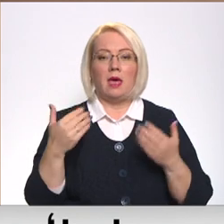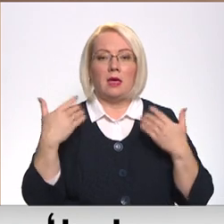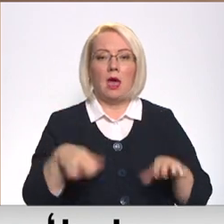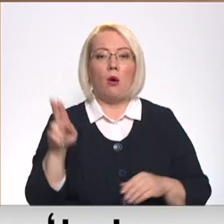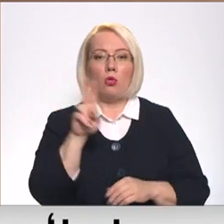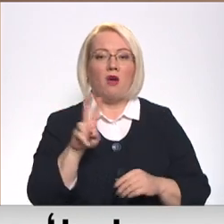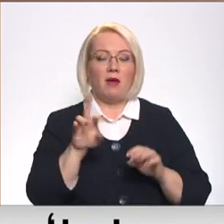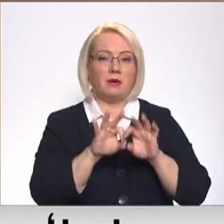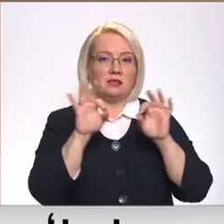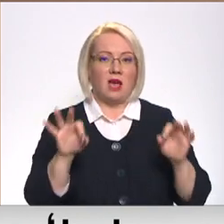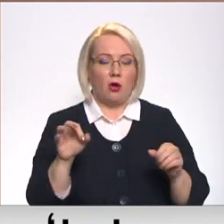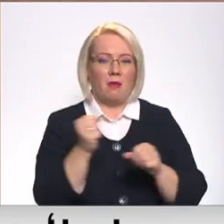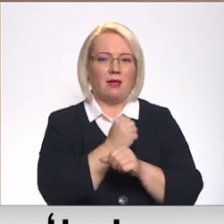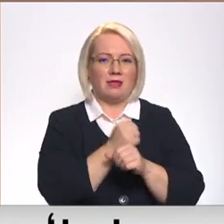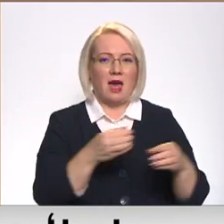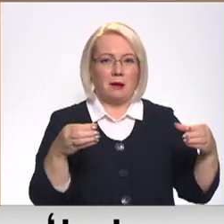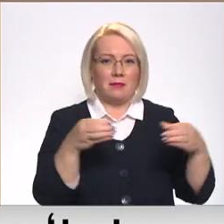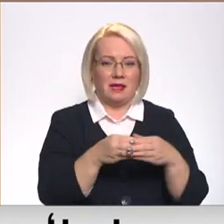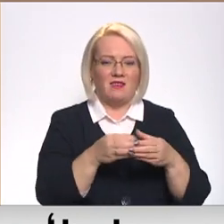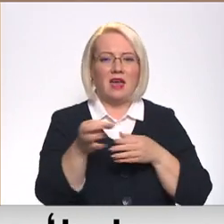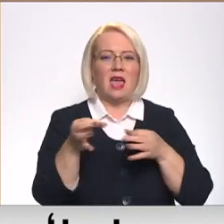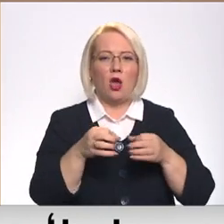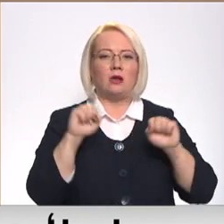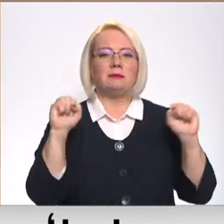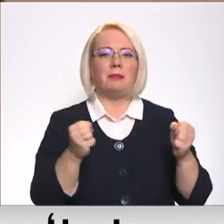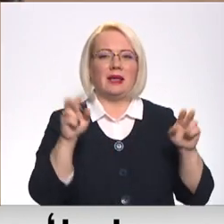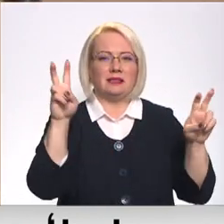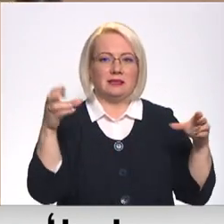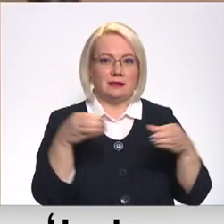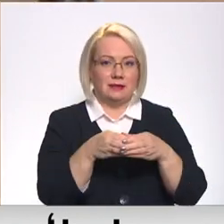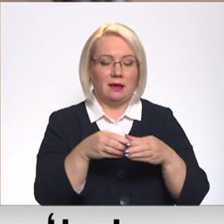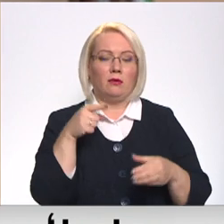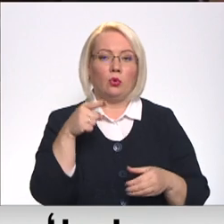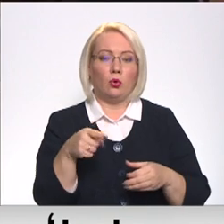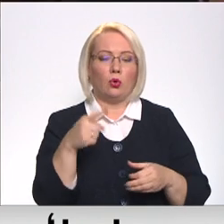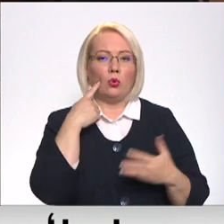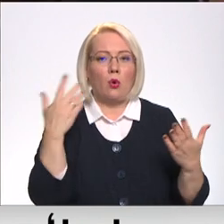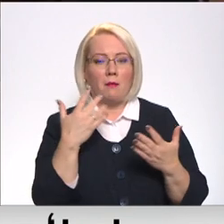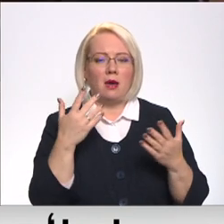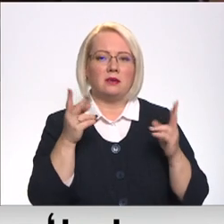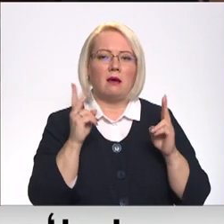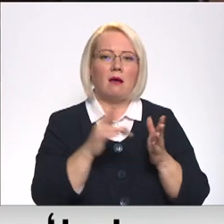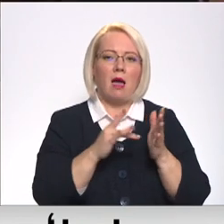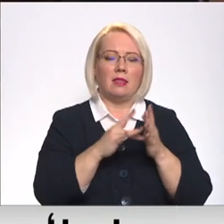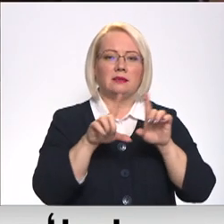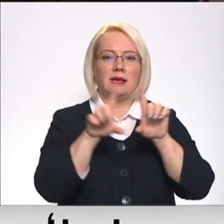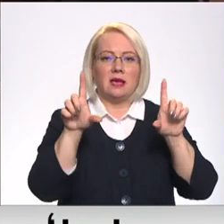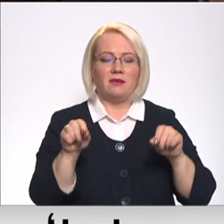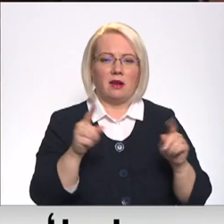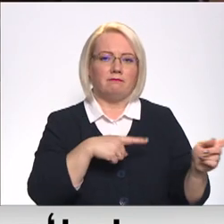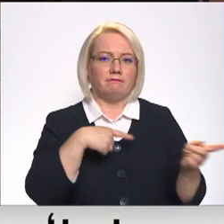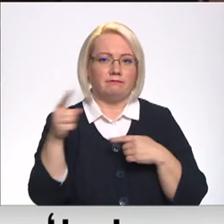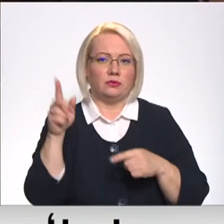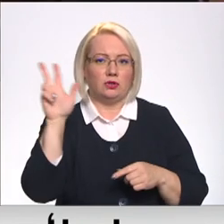sākumā darbnīcija reģionālais sprints plānotas Daugavpili, kur klātienē tikšot domāts, kā un kādas iestādes tur varētu